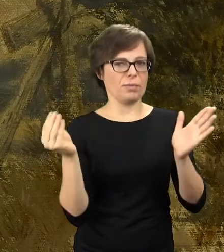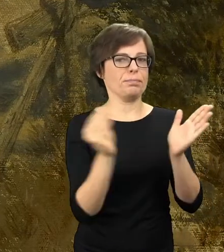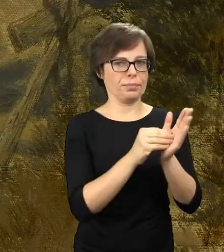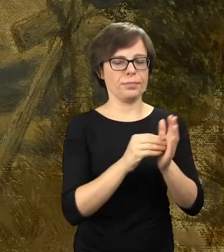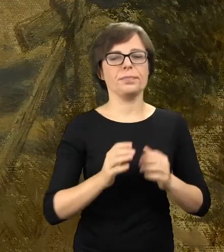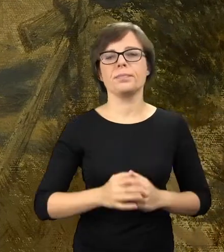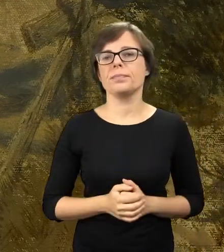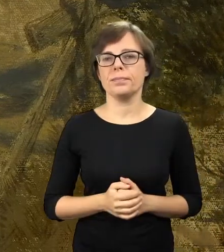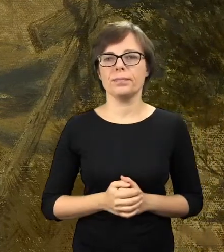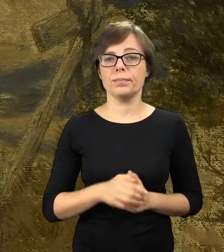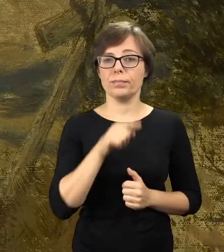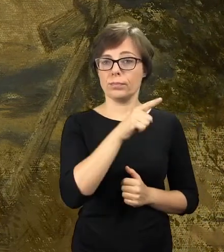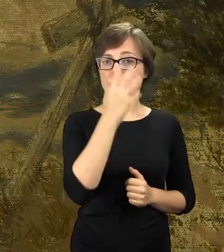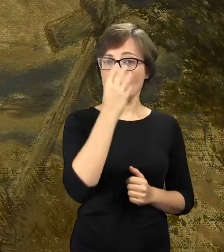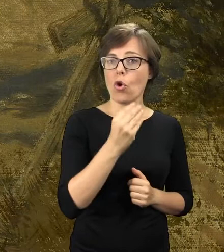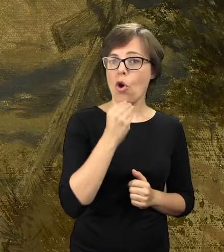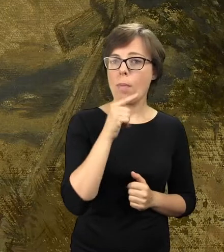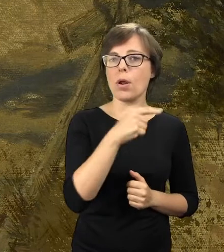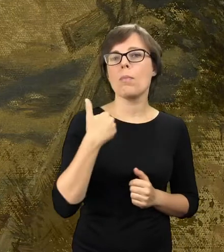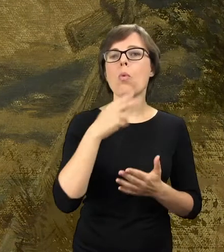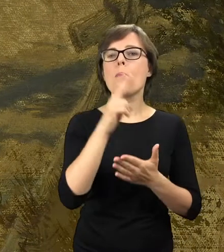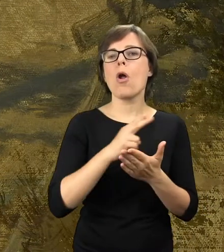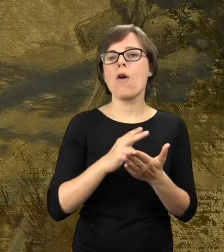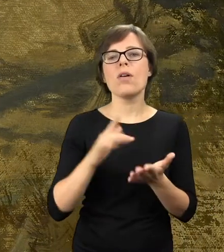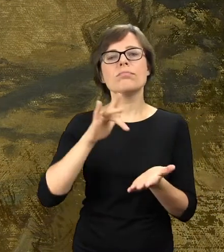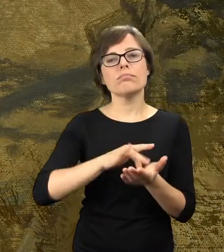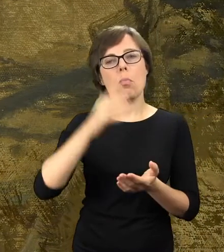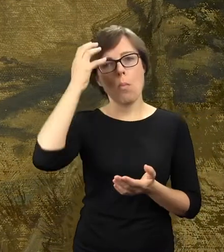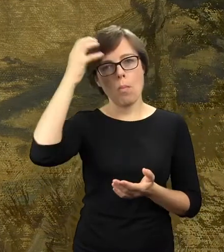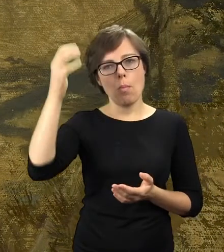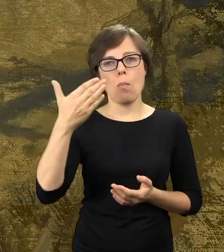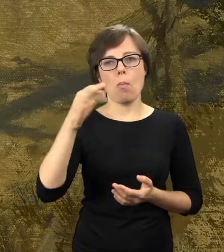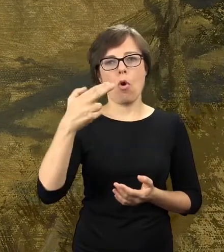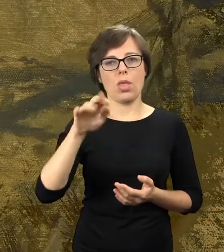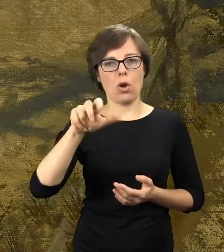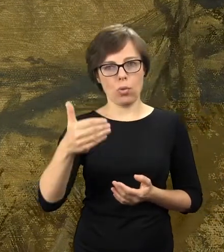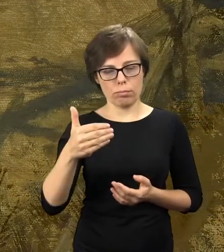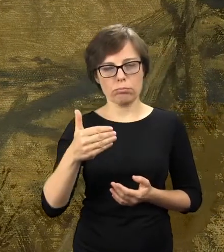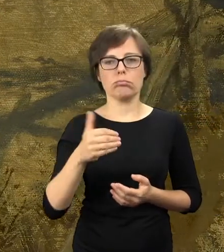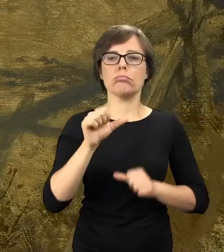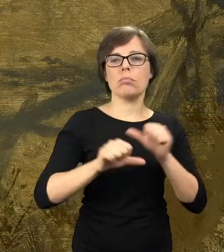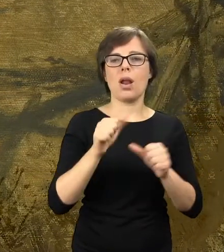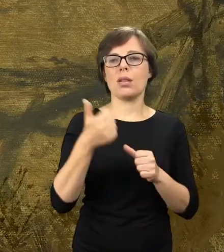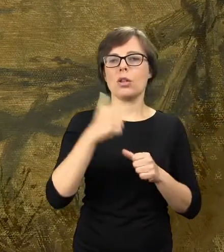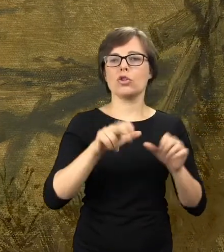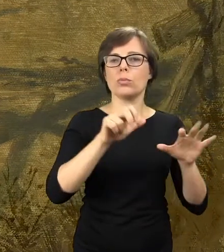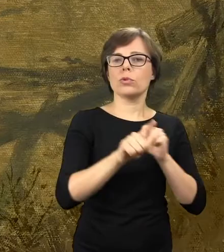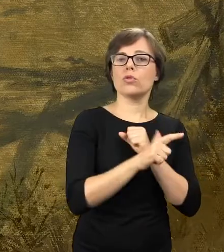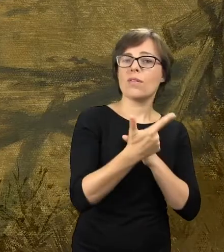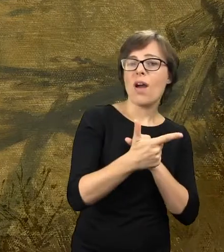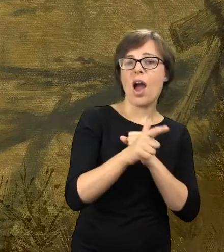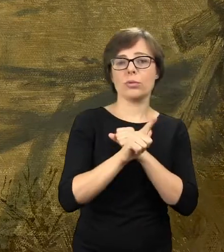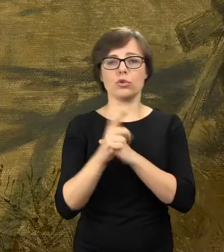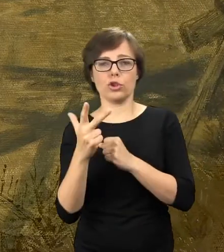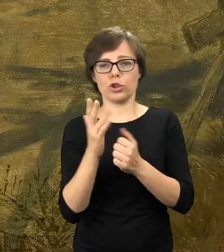sztuki polskiej. Patrol powstańczy namalowany został w Monachium na przełomie 1972 i